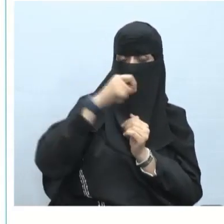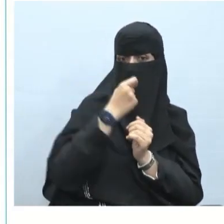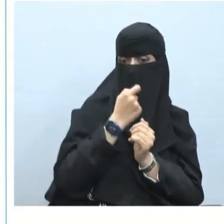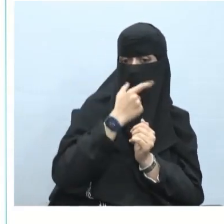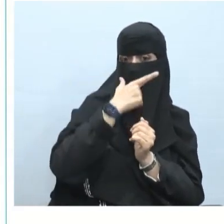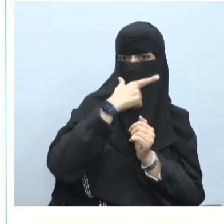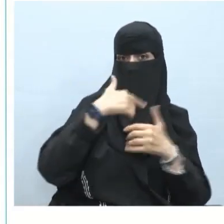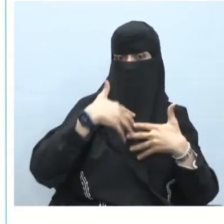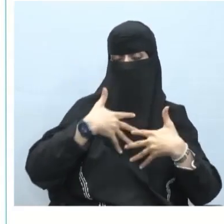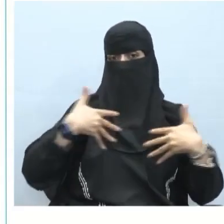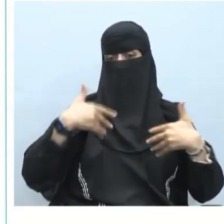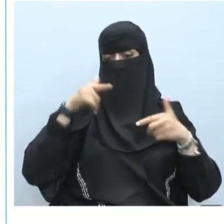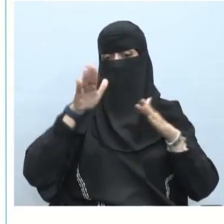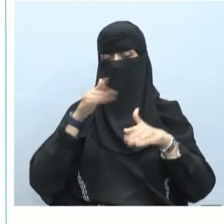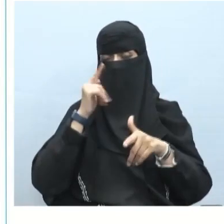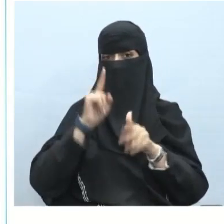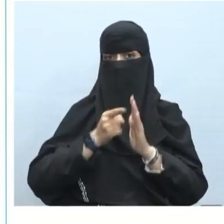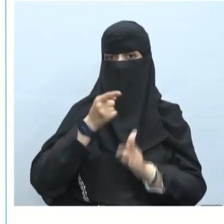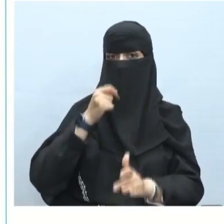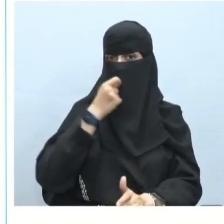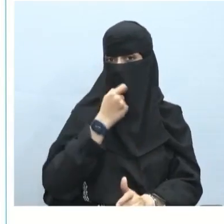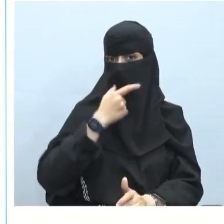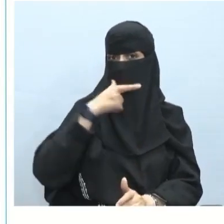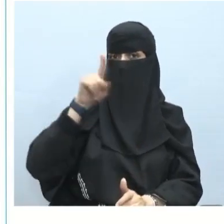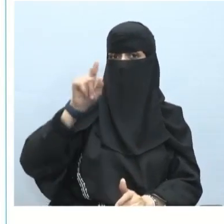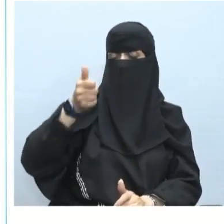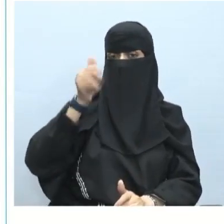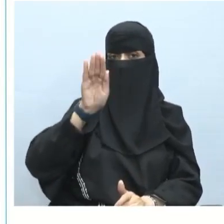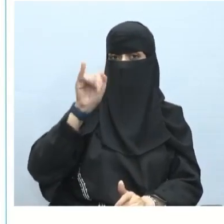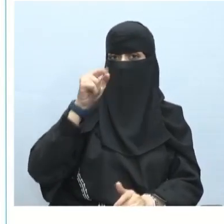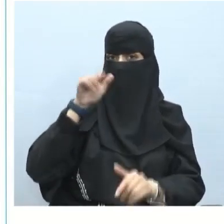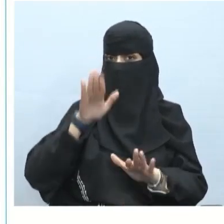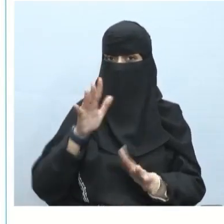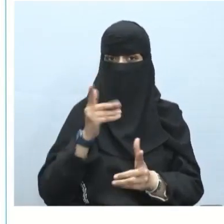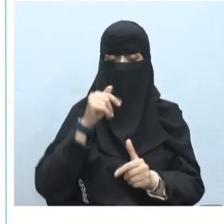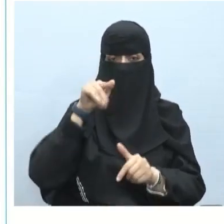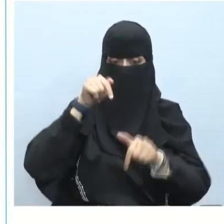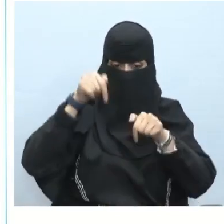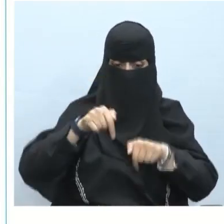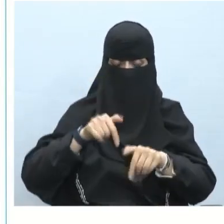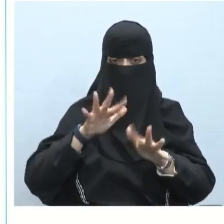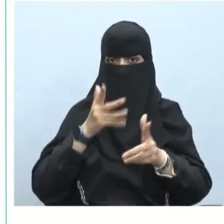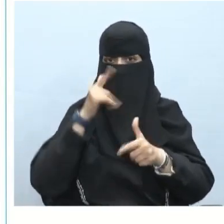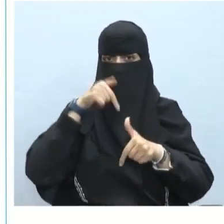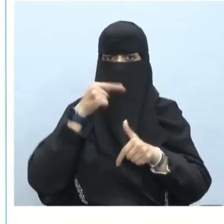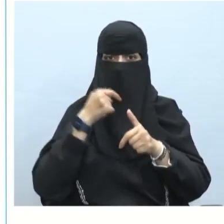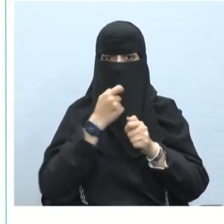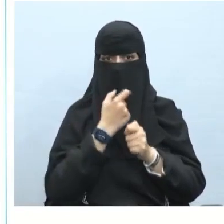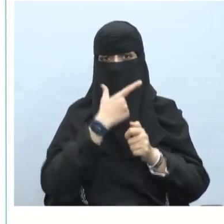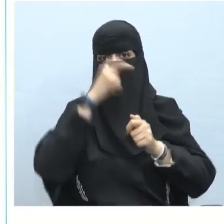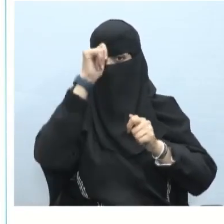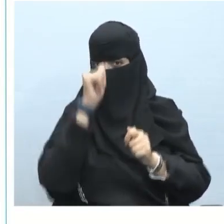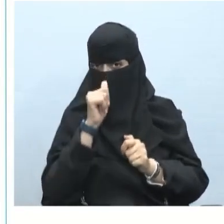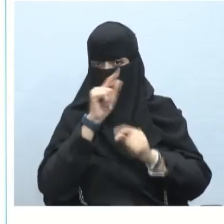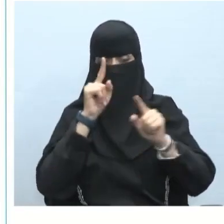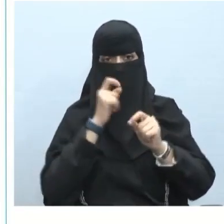ومستبشرا إذن نلاحظ كلمة باسما حال والواو جاءت أيضا معطوفة